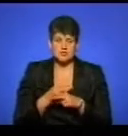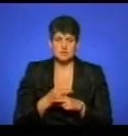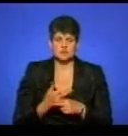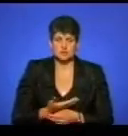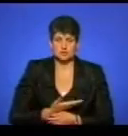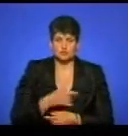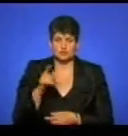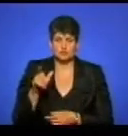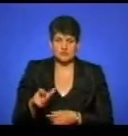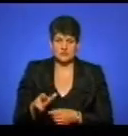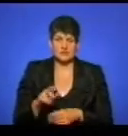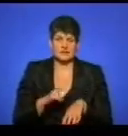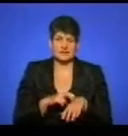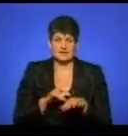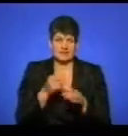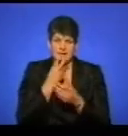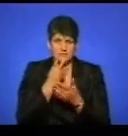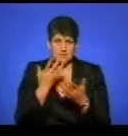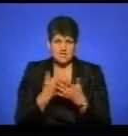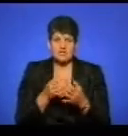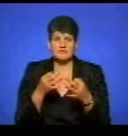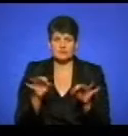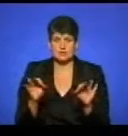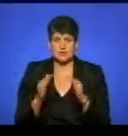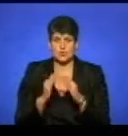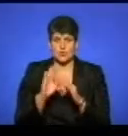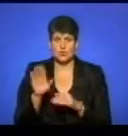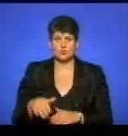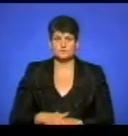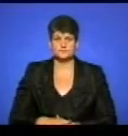жінки, лікарі не виявили, відтак відпустили її додому.